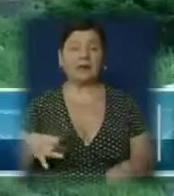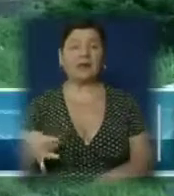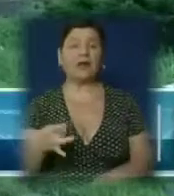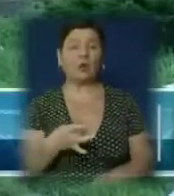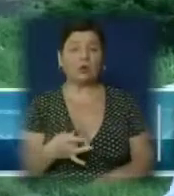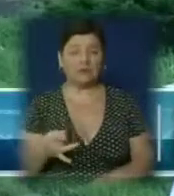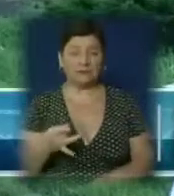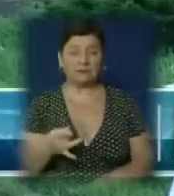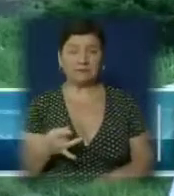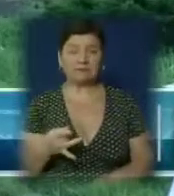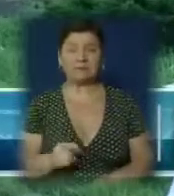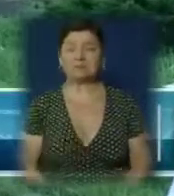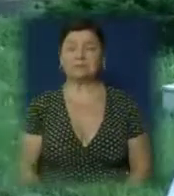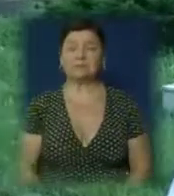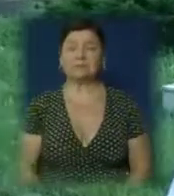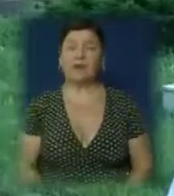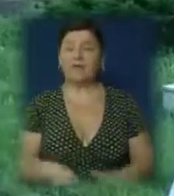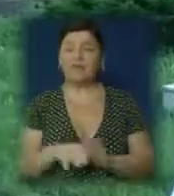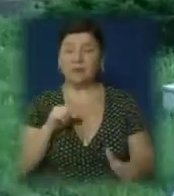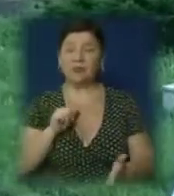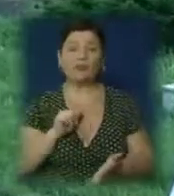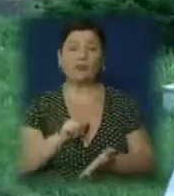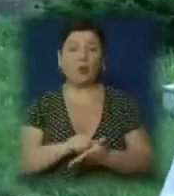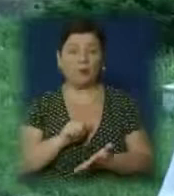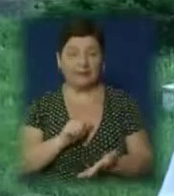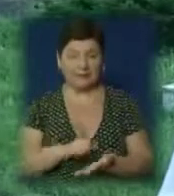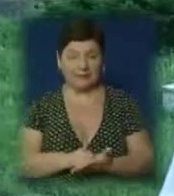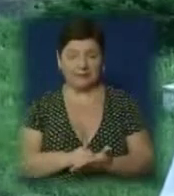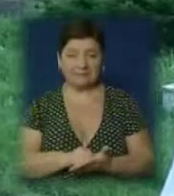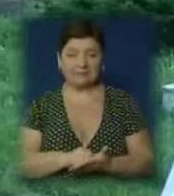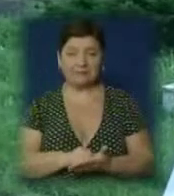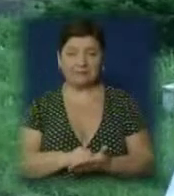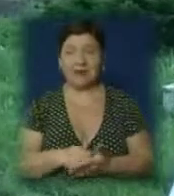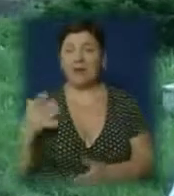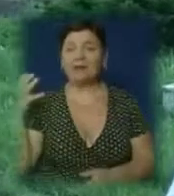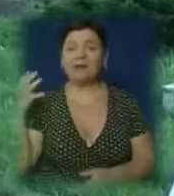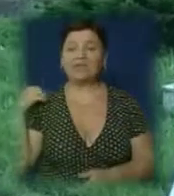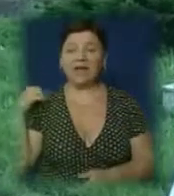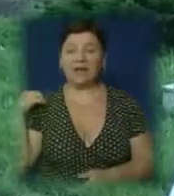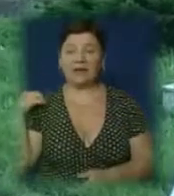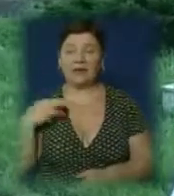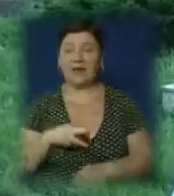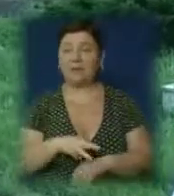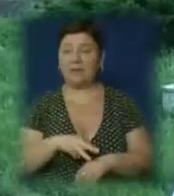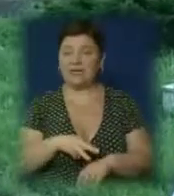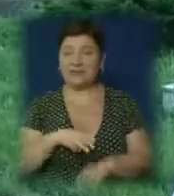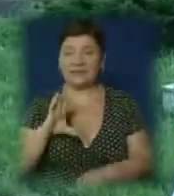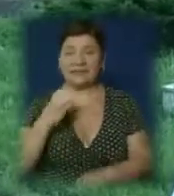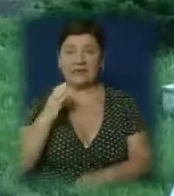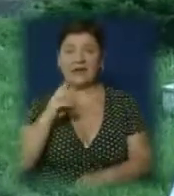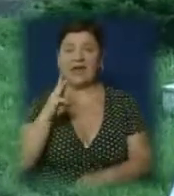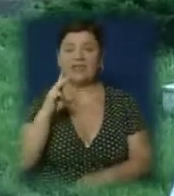виборчої документації. Начальником ОМВС Сергієм